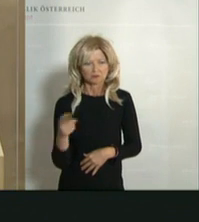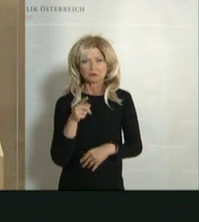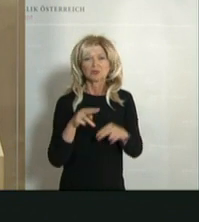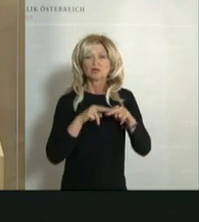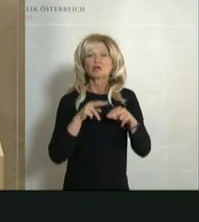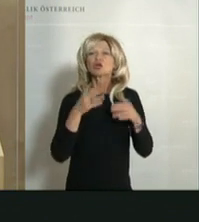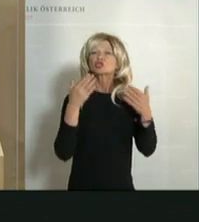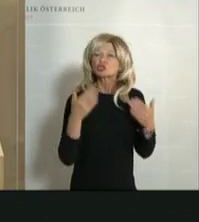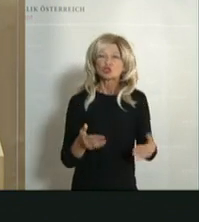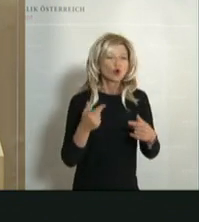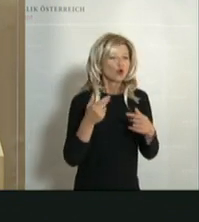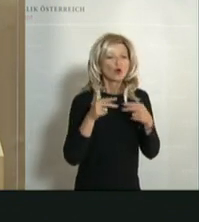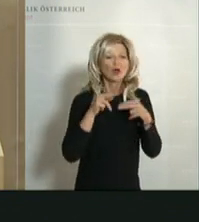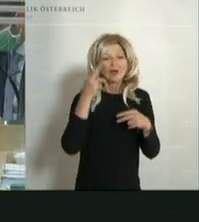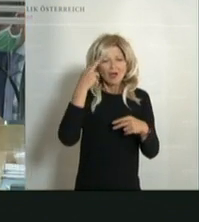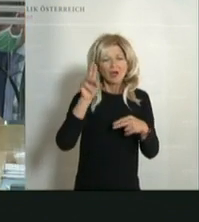wiederholen.